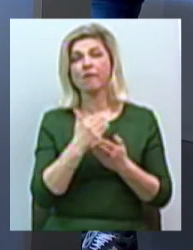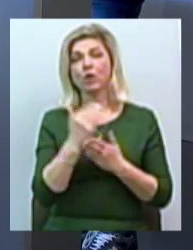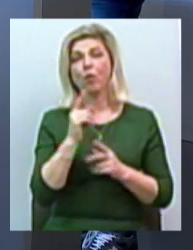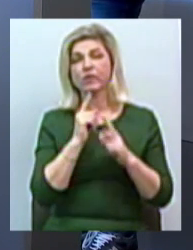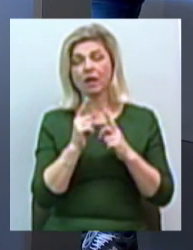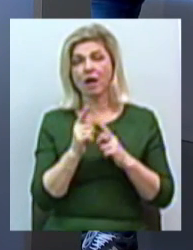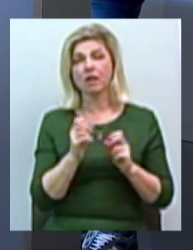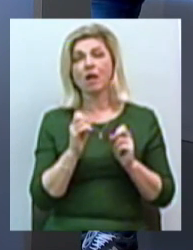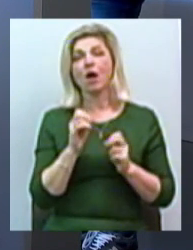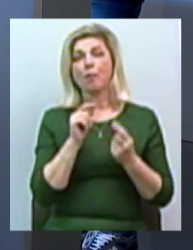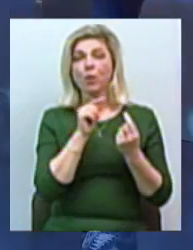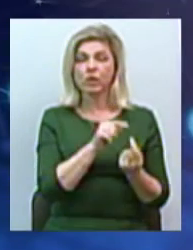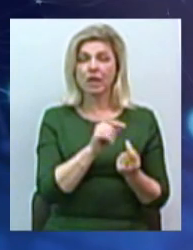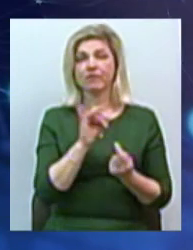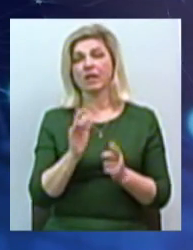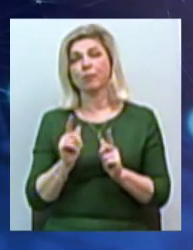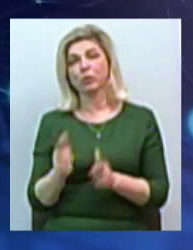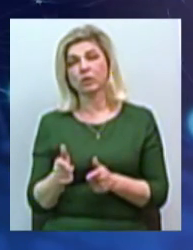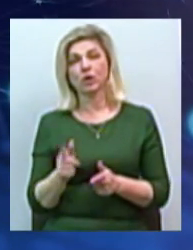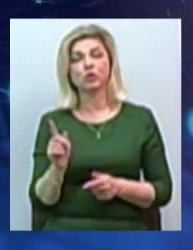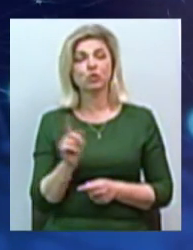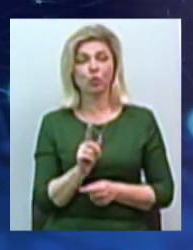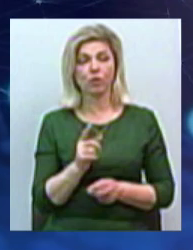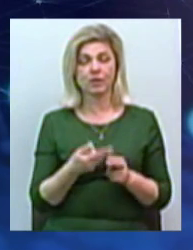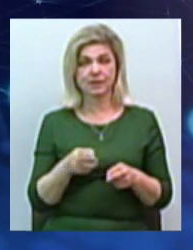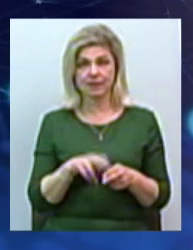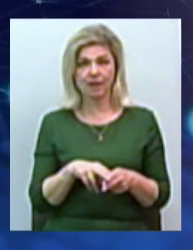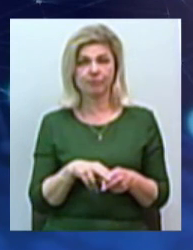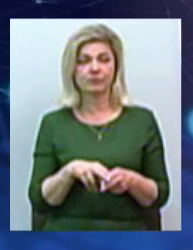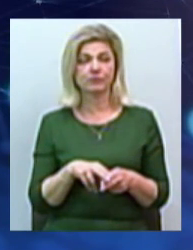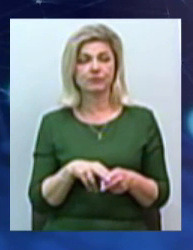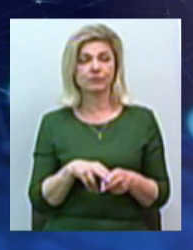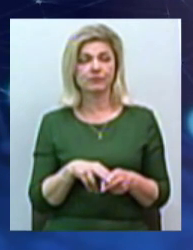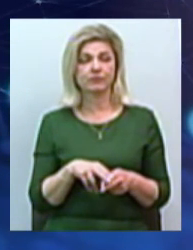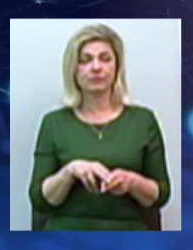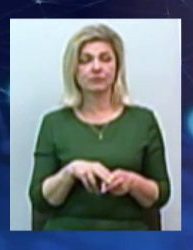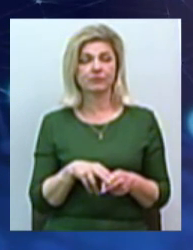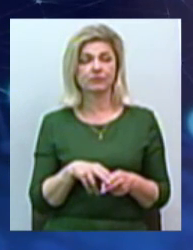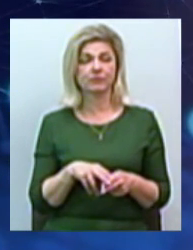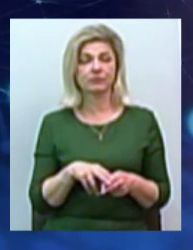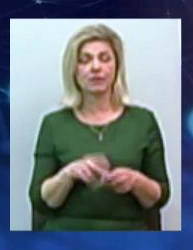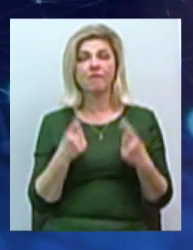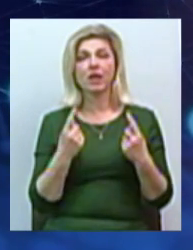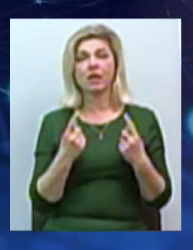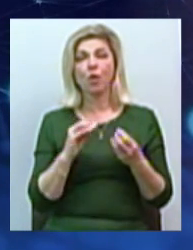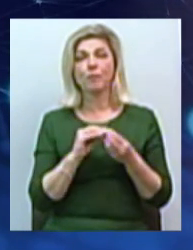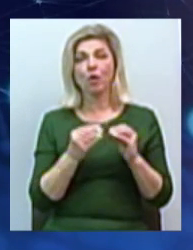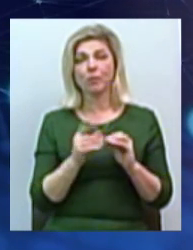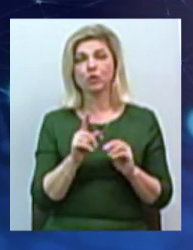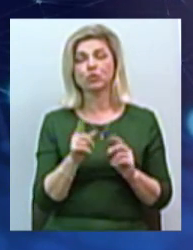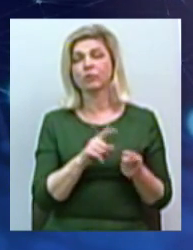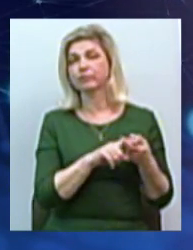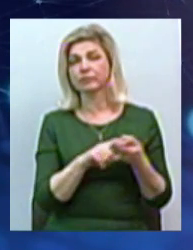мотивація противників легалізації, те, що це велика проблема, яка переростає із